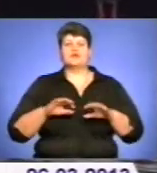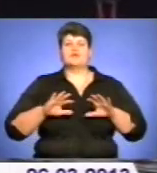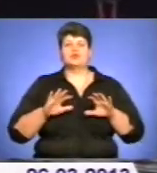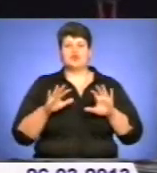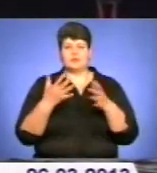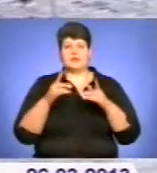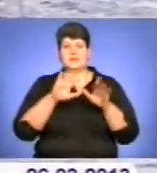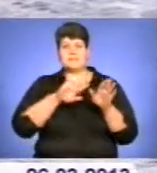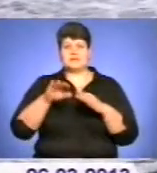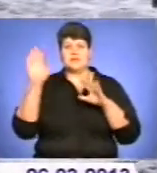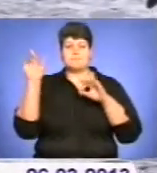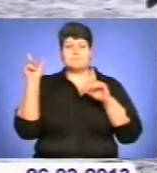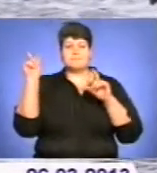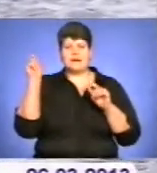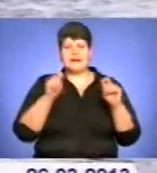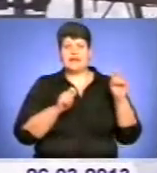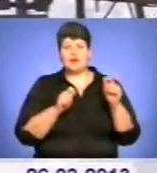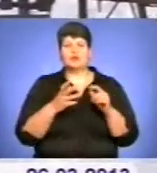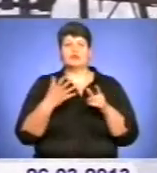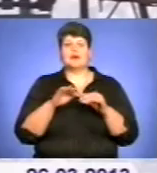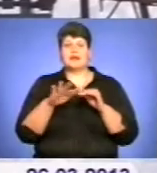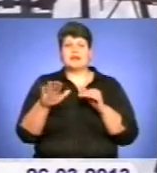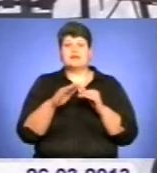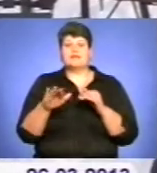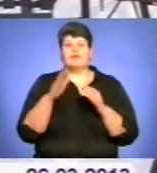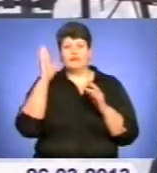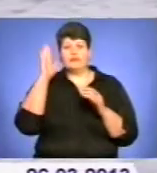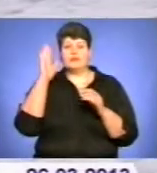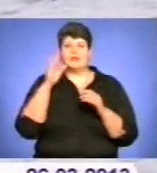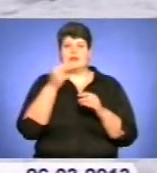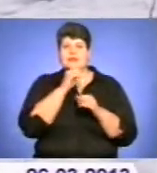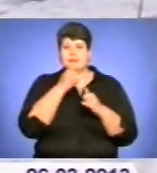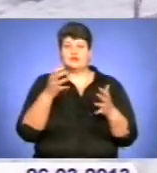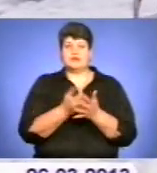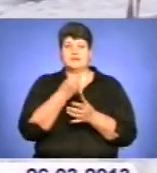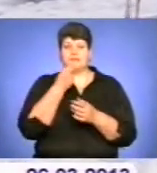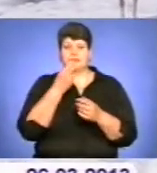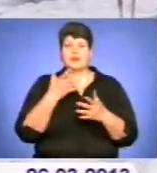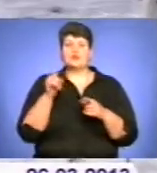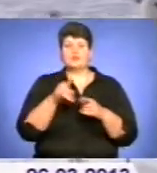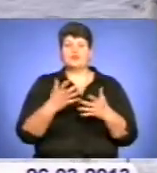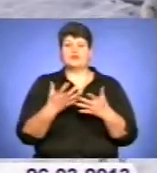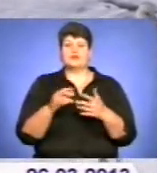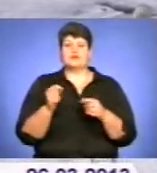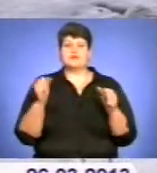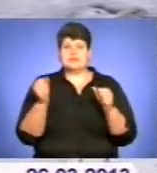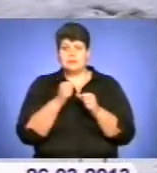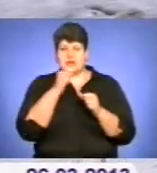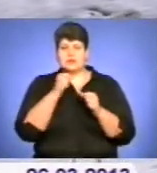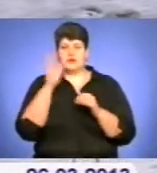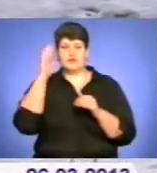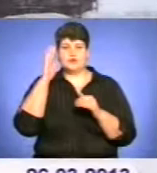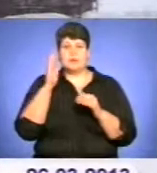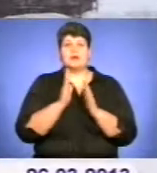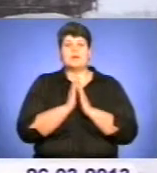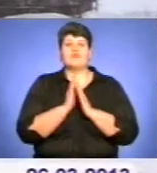не можуть знайти поживи у водоймах, адже крига скувала усі річки та ставки. Волонтери просять про допомогу для птахів. Ми